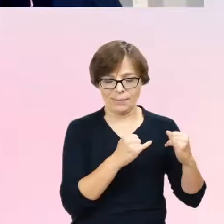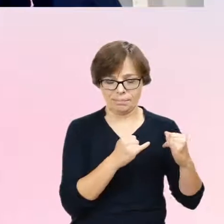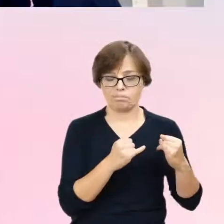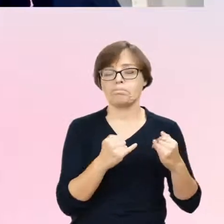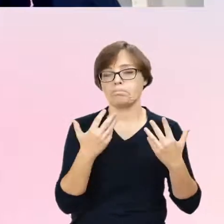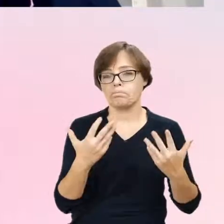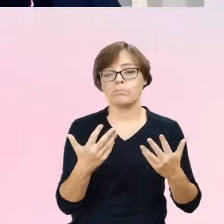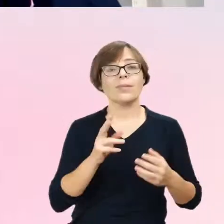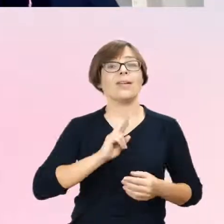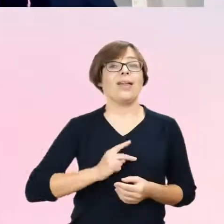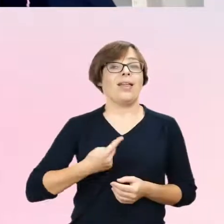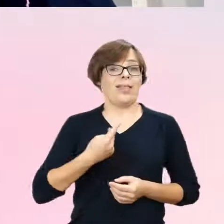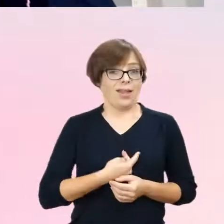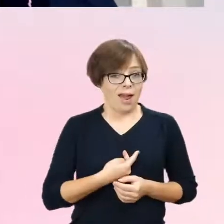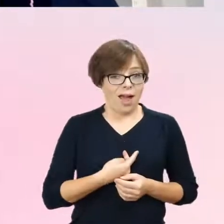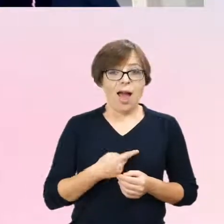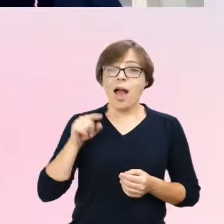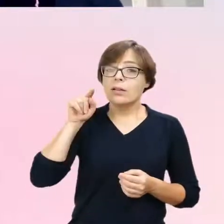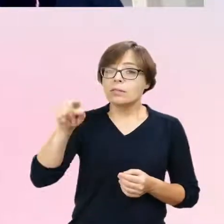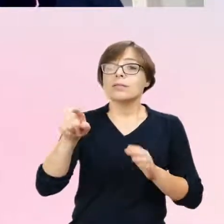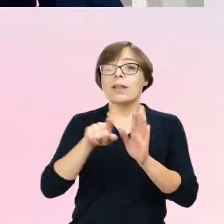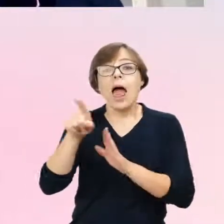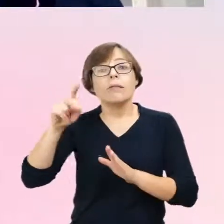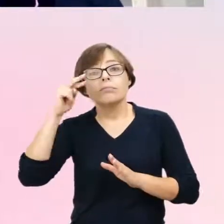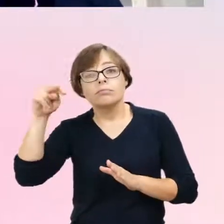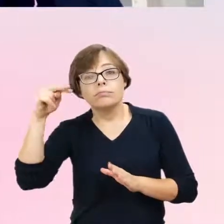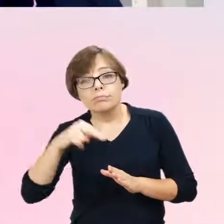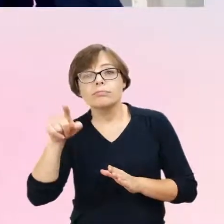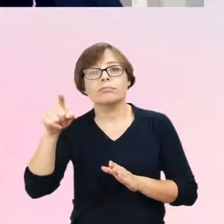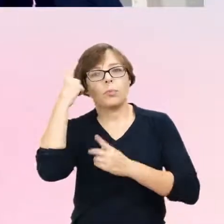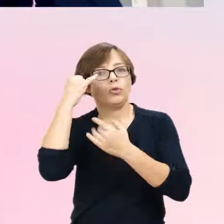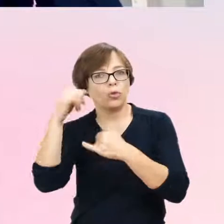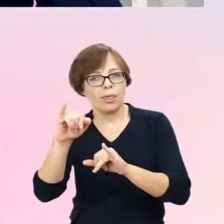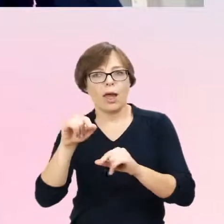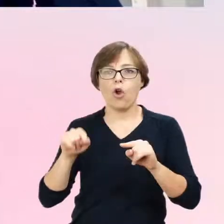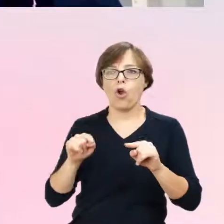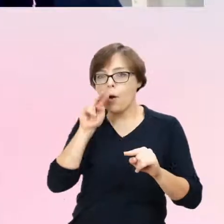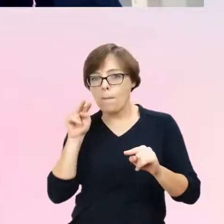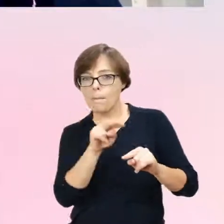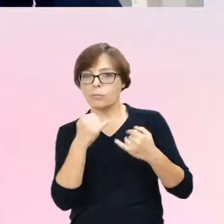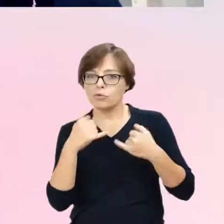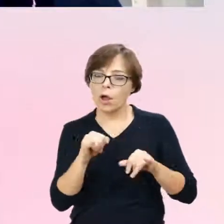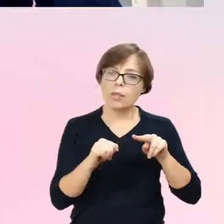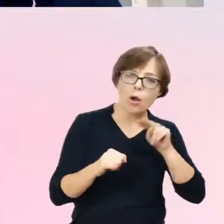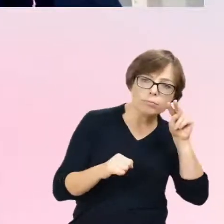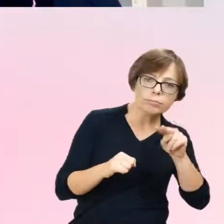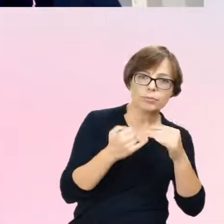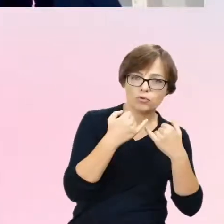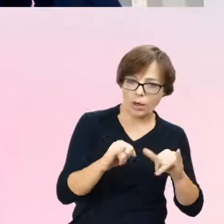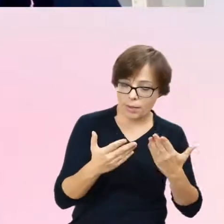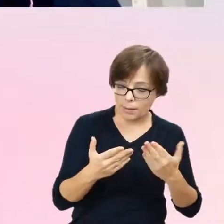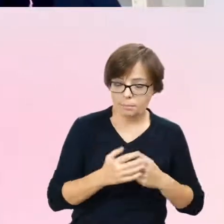transpłciowości dla każdej z tych osób będzie co innego znaczyć. I w przypadku,